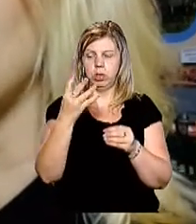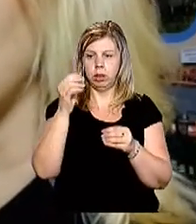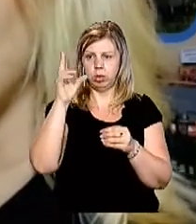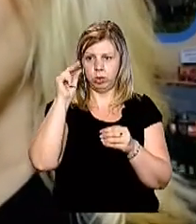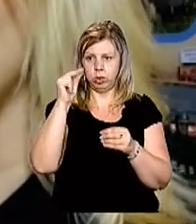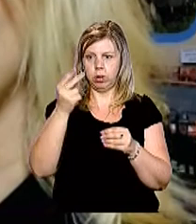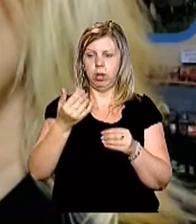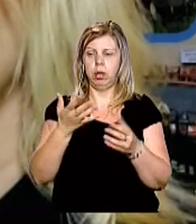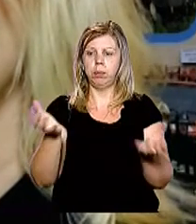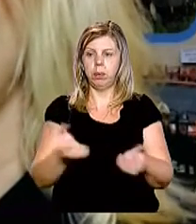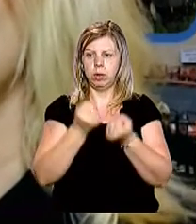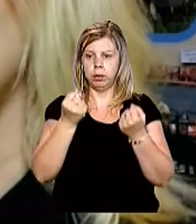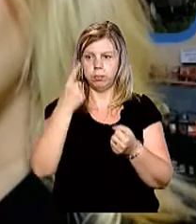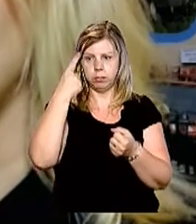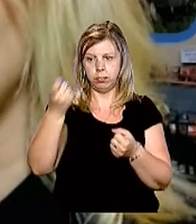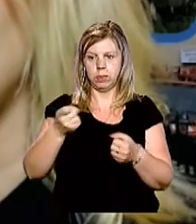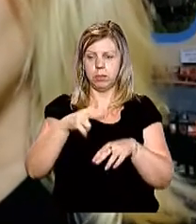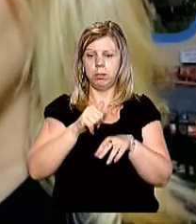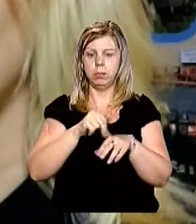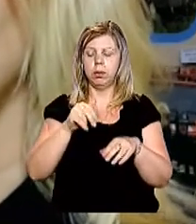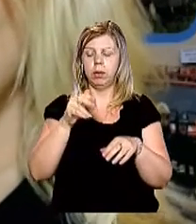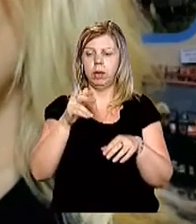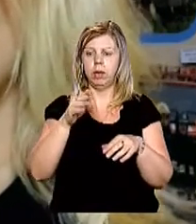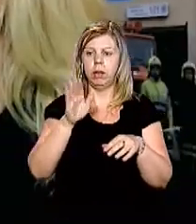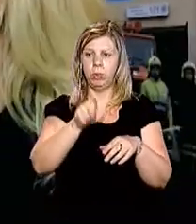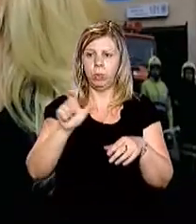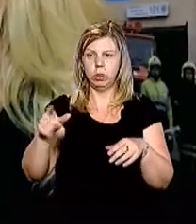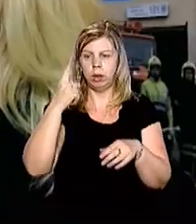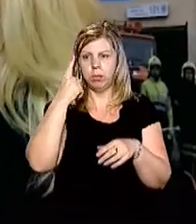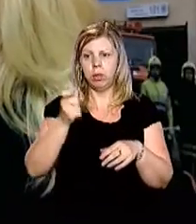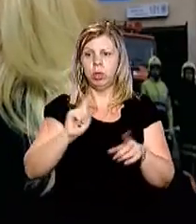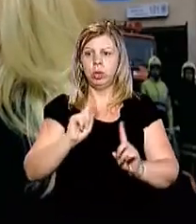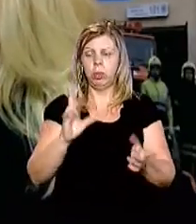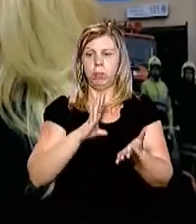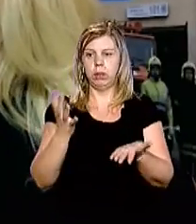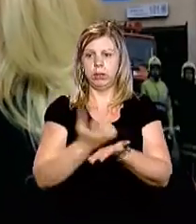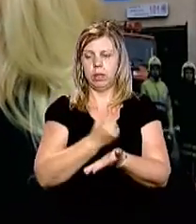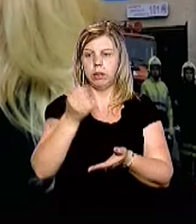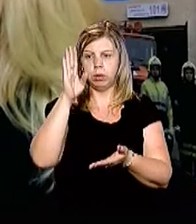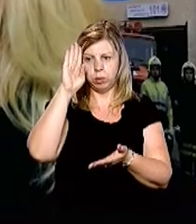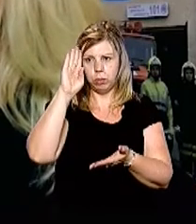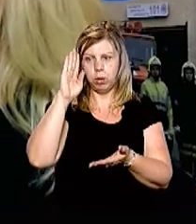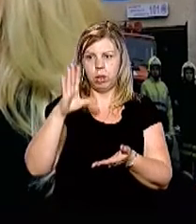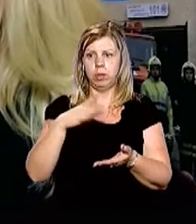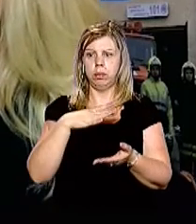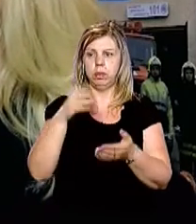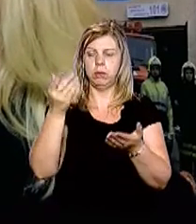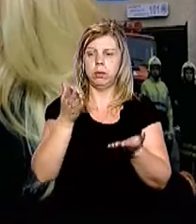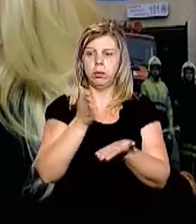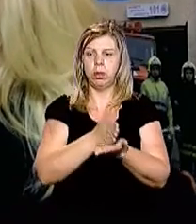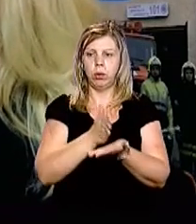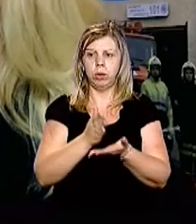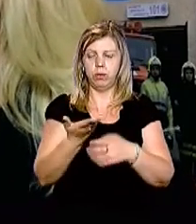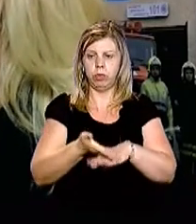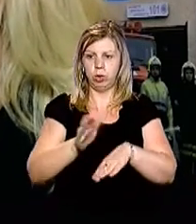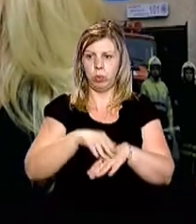до Судбу по рятуванку забелефонували місцеві мешканці, які повідомили, що було знайдено його. Бідулаш не знаходиться у